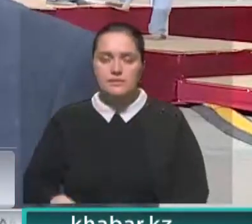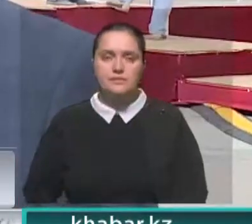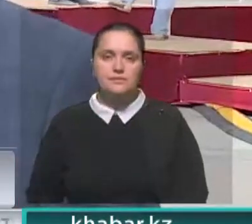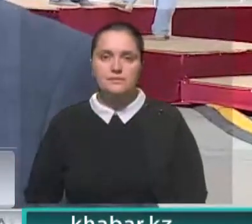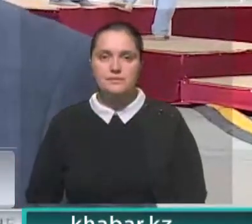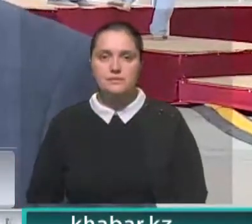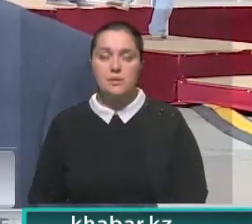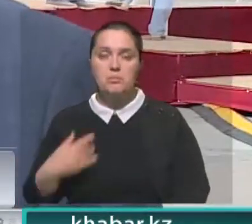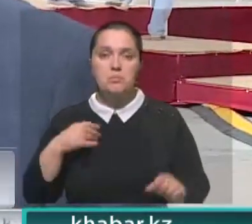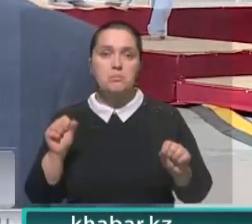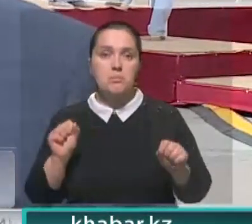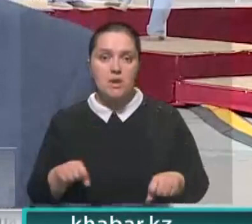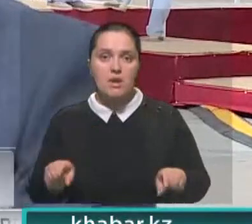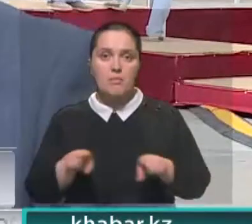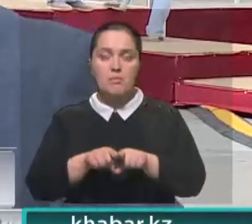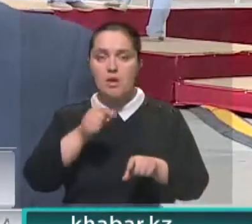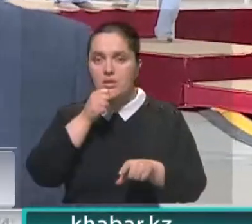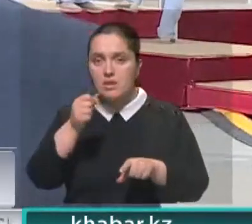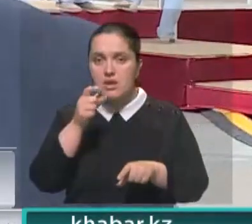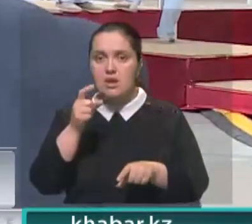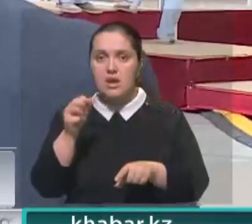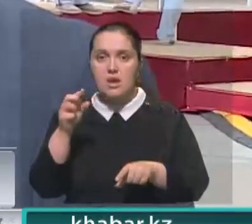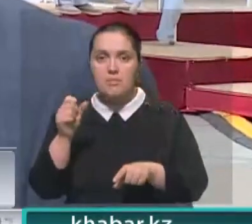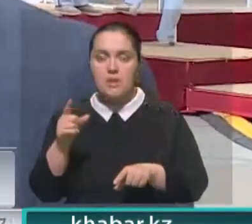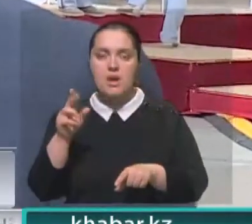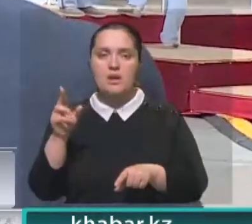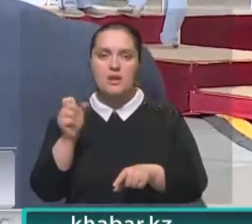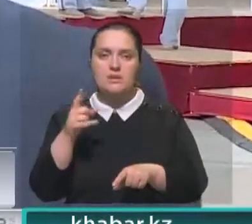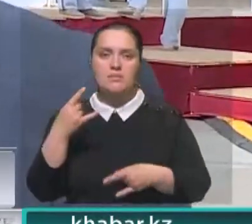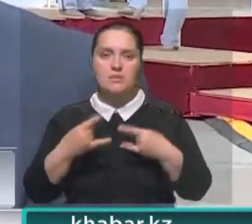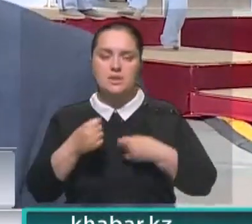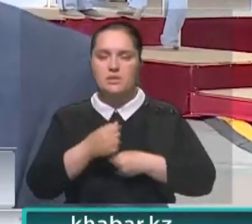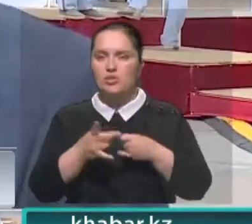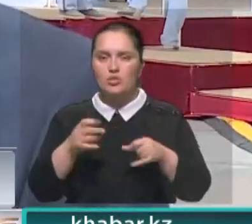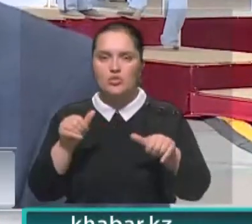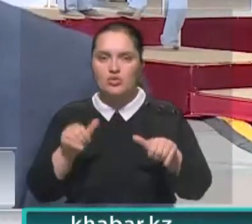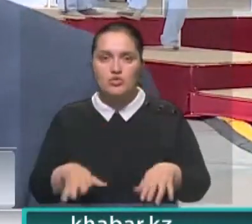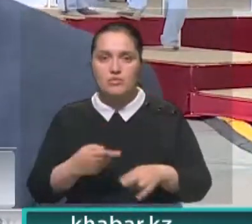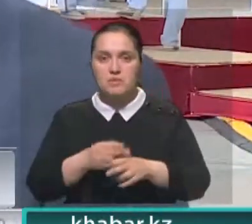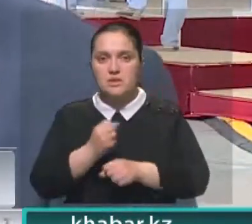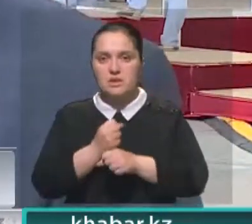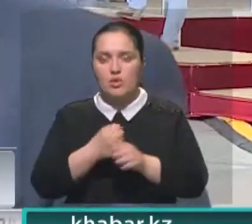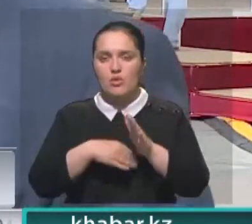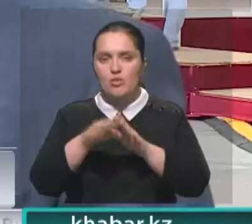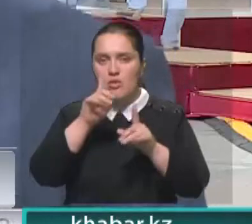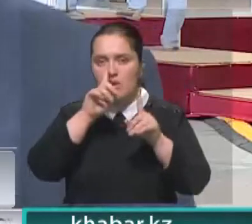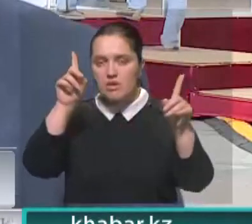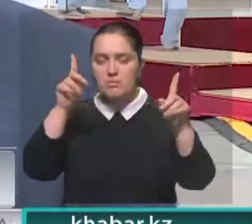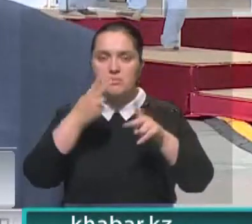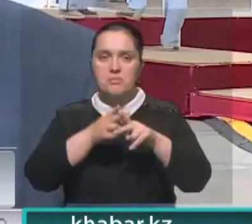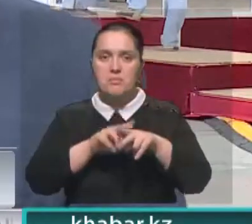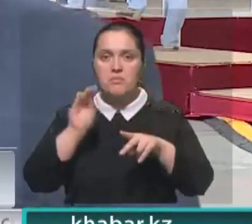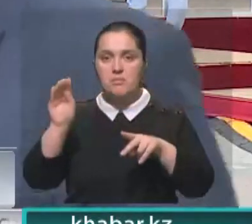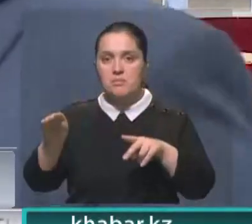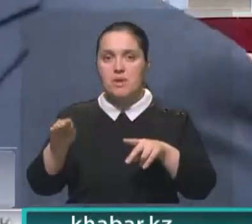Мы могли провести подобное интервью в студии Хабара в Казмедиа-центре, но решили, что этот марафон нужно сделать особенным. Организовали